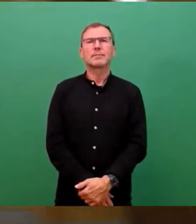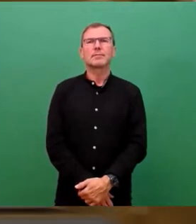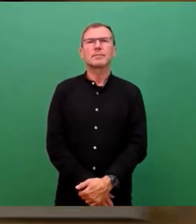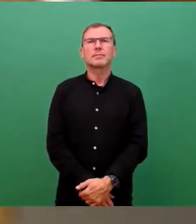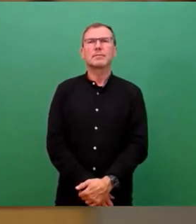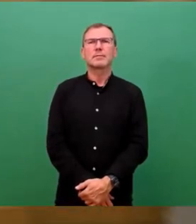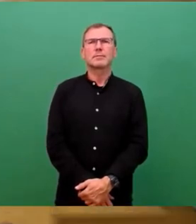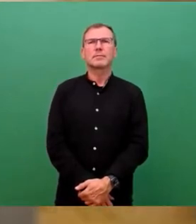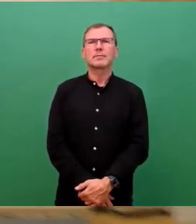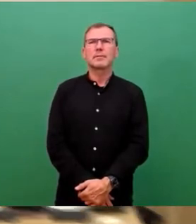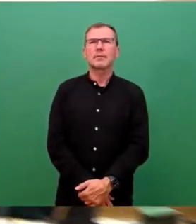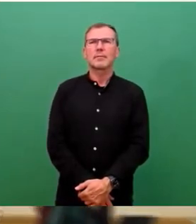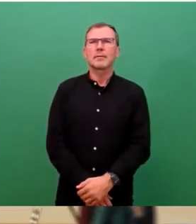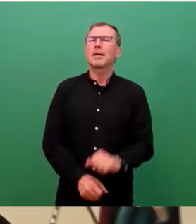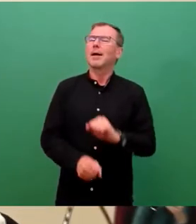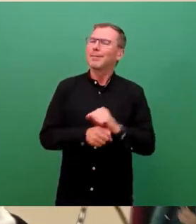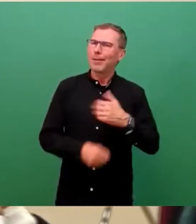Ich mache es trotzdem gerne selbst.